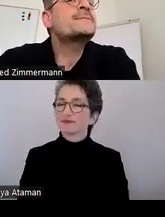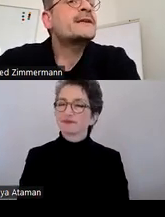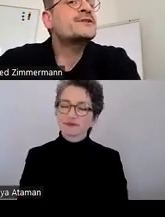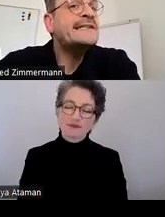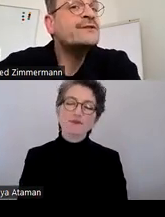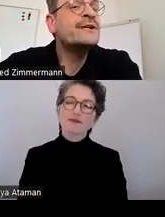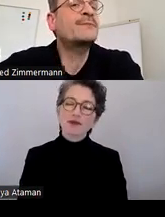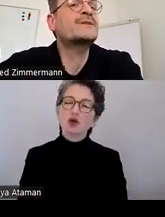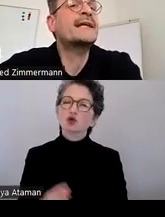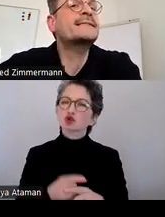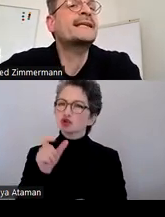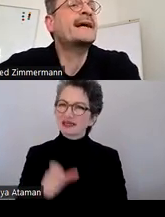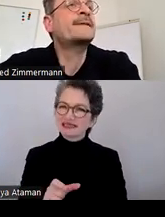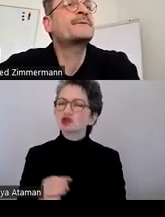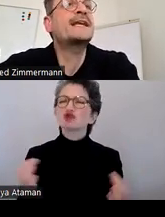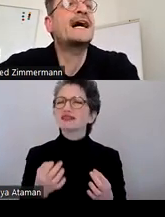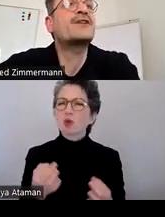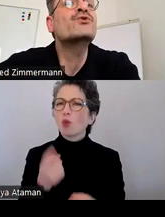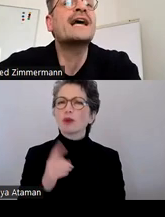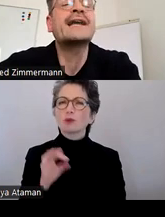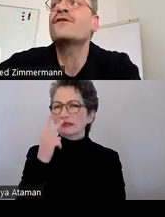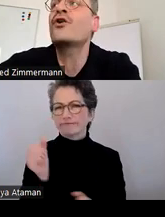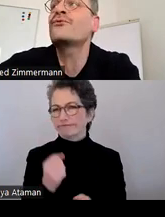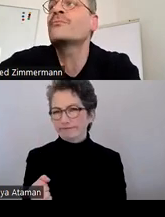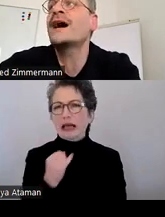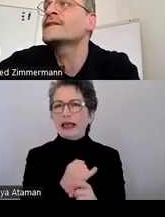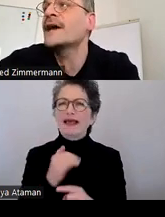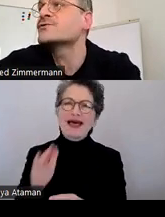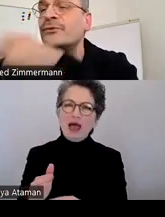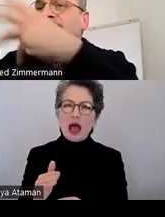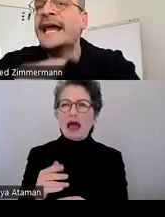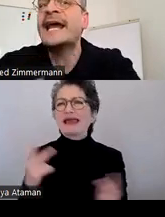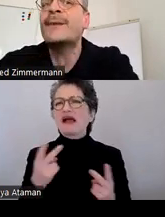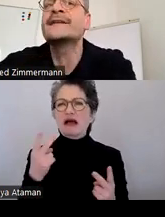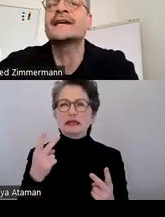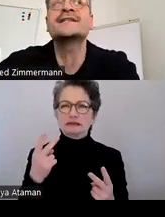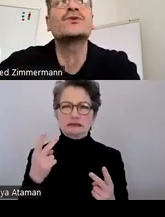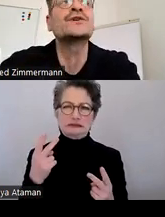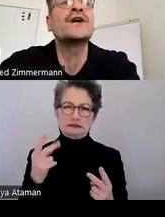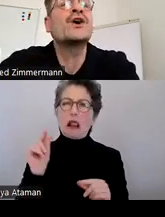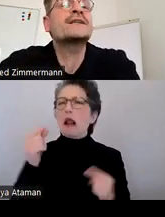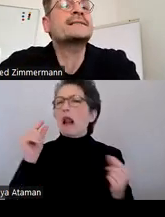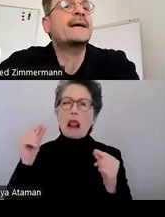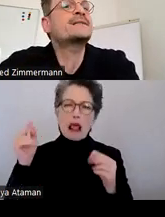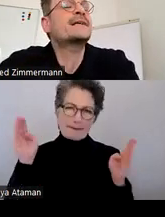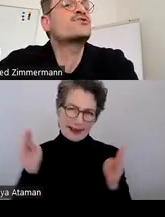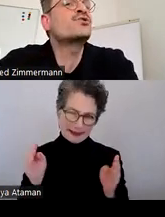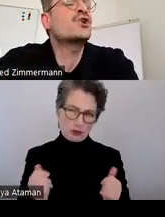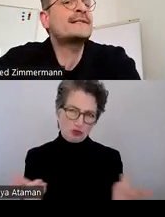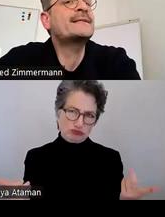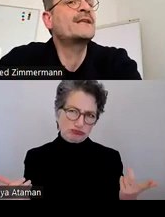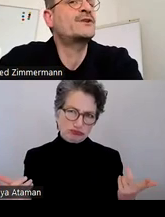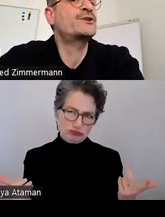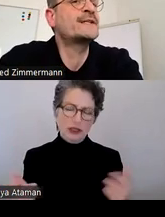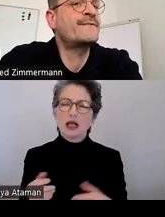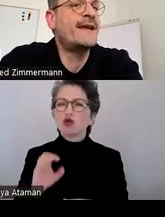Durchschnittsmensch nicht 100 Prozent sehen kann. Jeder hat irgendeine Form von kleiner Beeinträchtigung. Und deshalb ist also 0